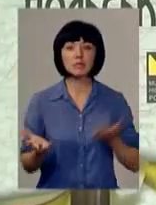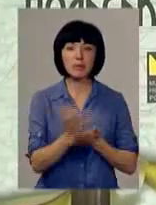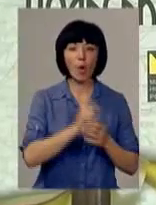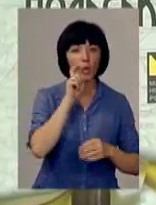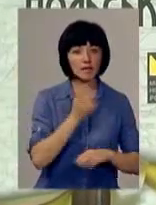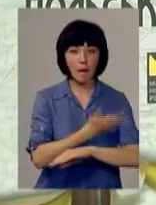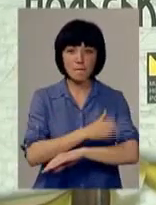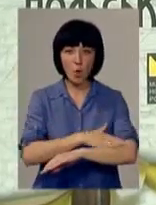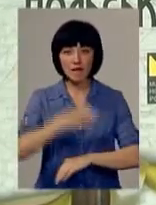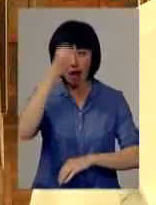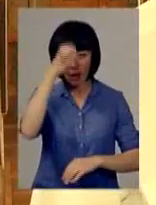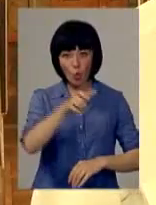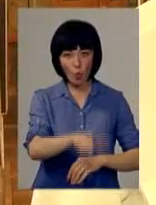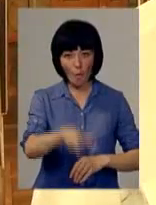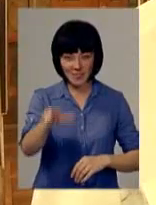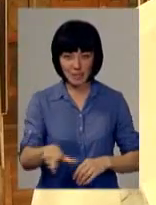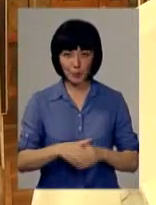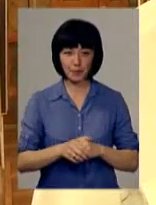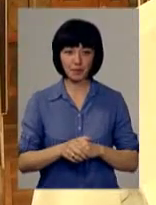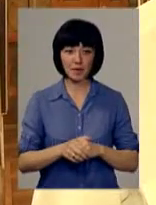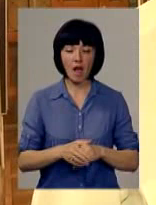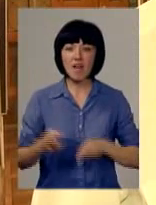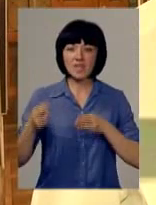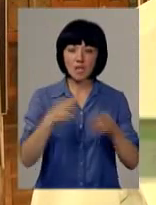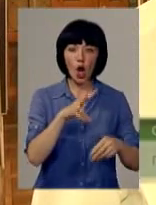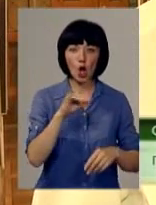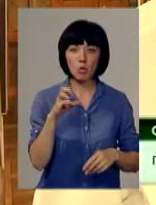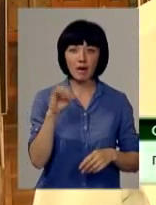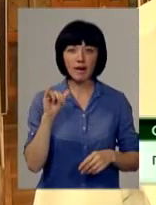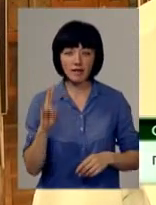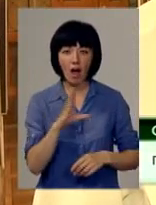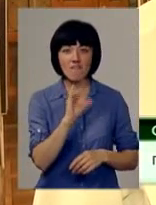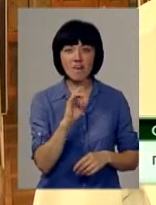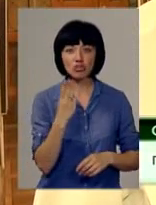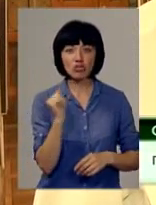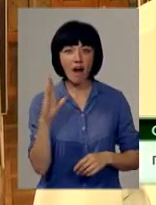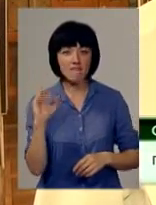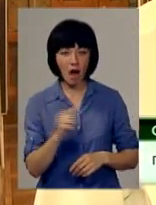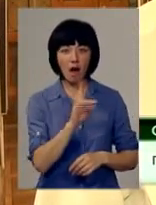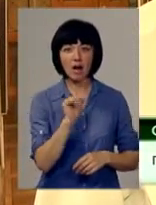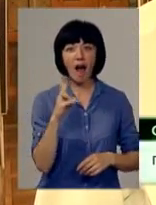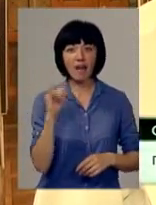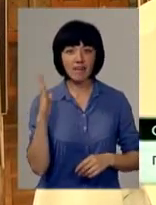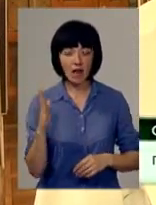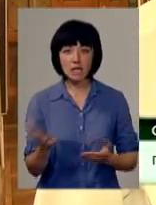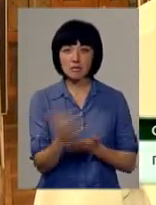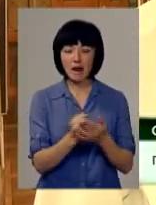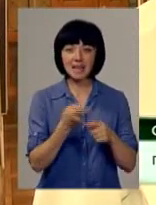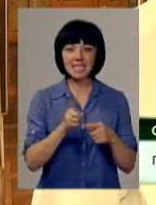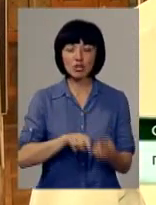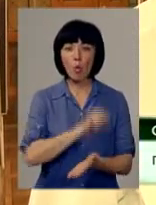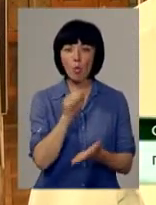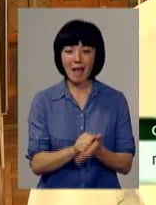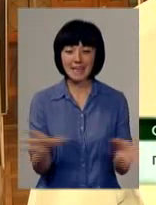українські та польські науковці. Виїздили до Любліна, Варшави, Кракова, збирали ці документи і